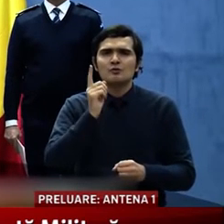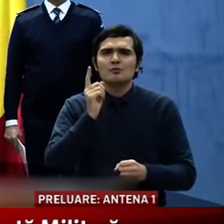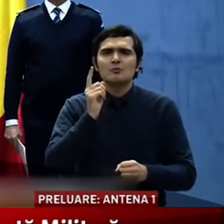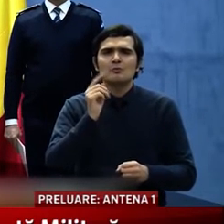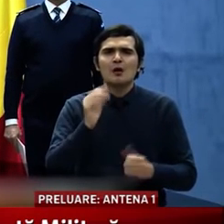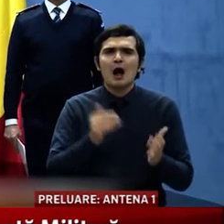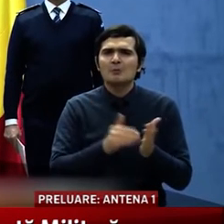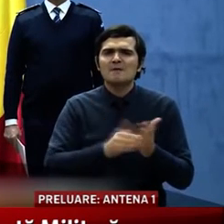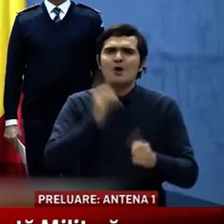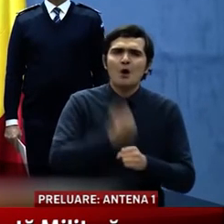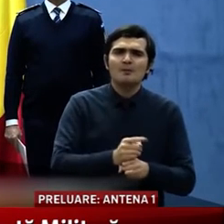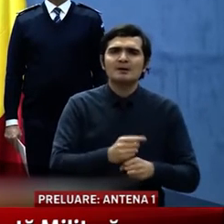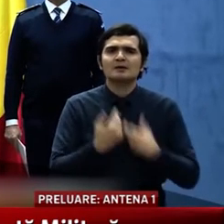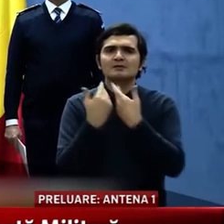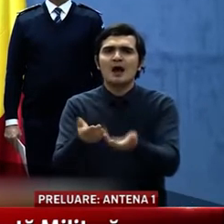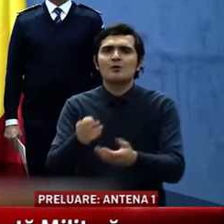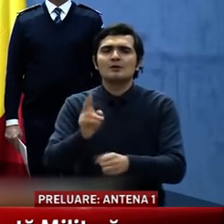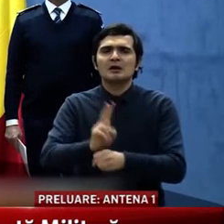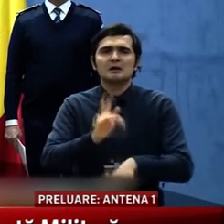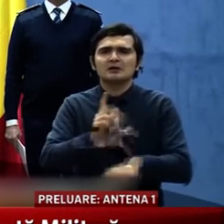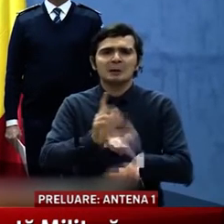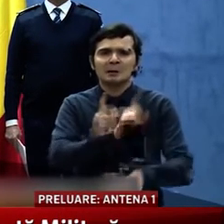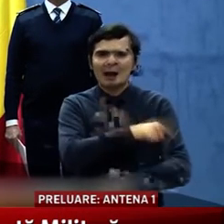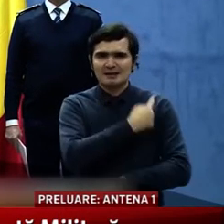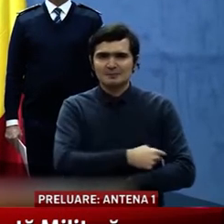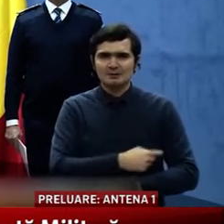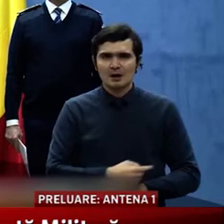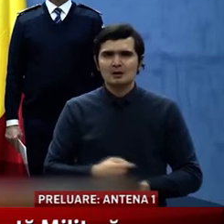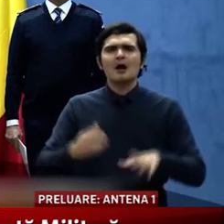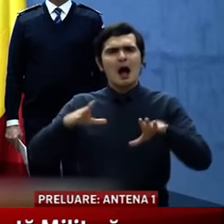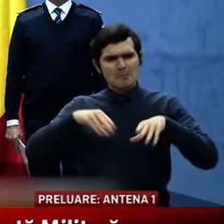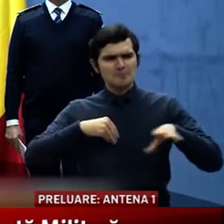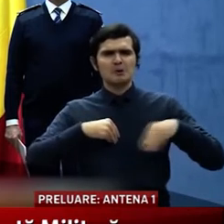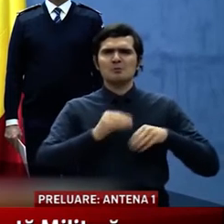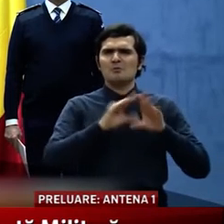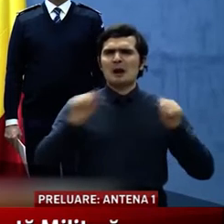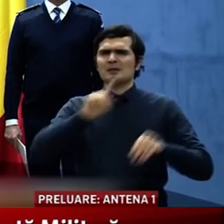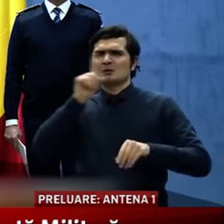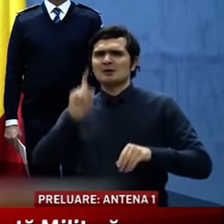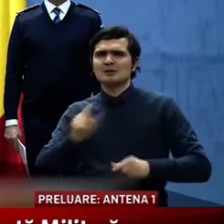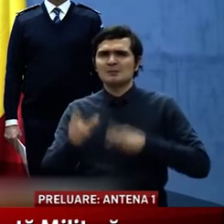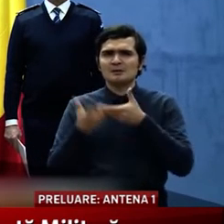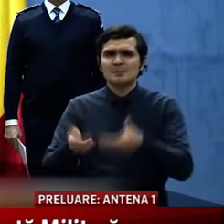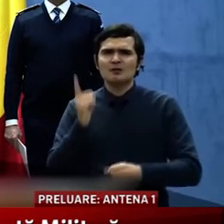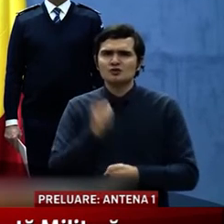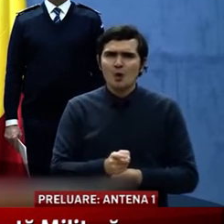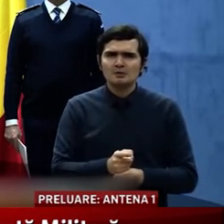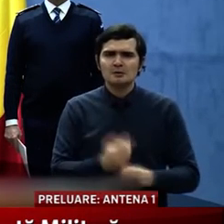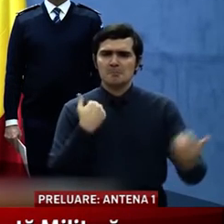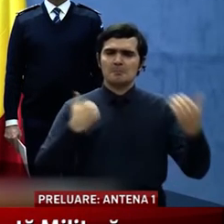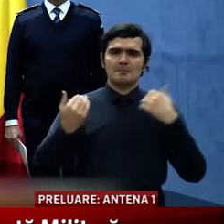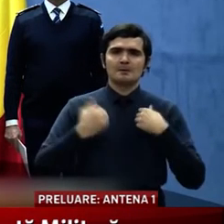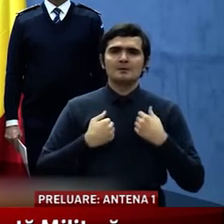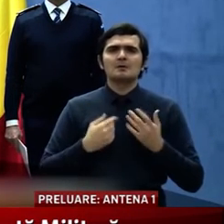acordarea îngrijirilor medicale în regim spitalicesc. Am primit foarte multe întrebări asupra acestui ordin în sensul în care